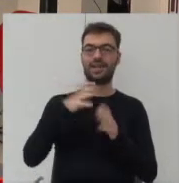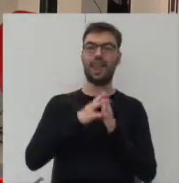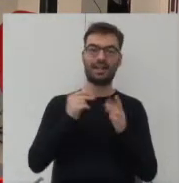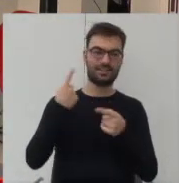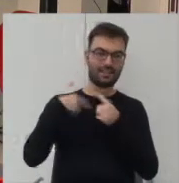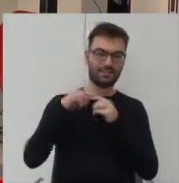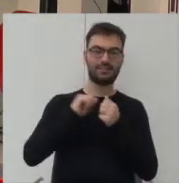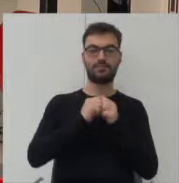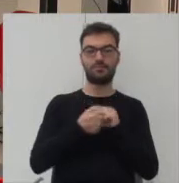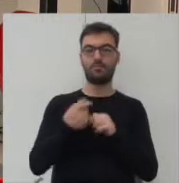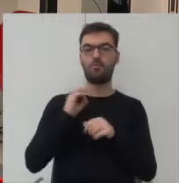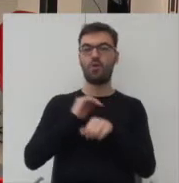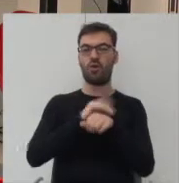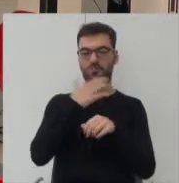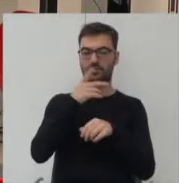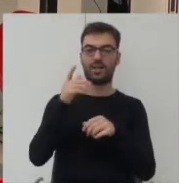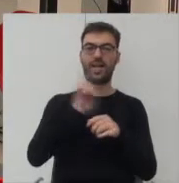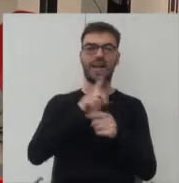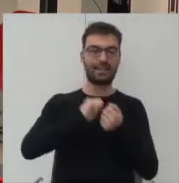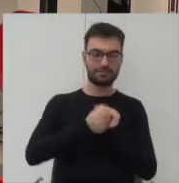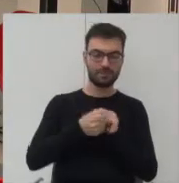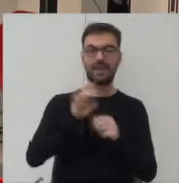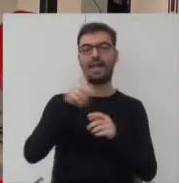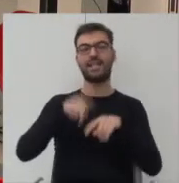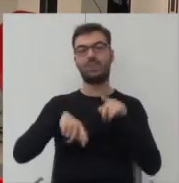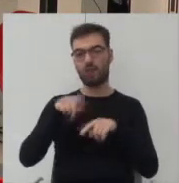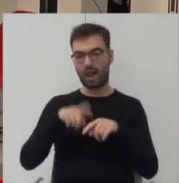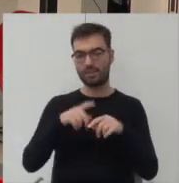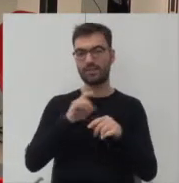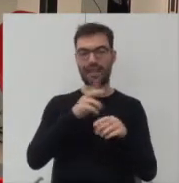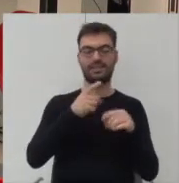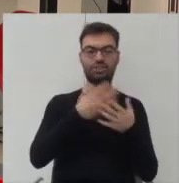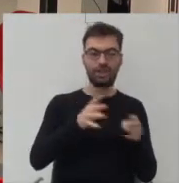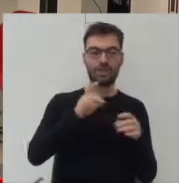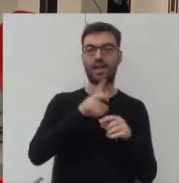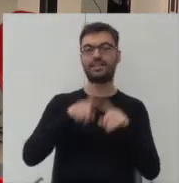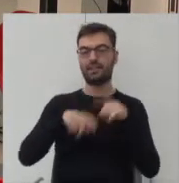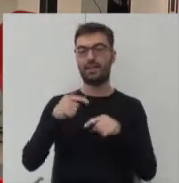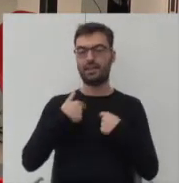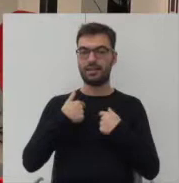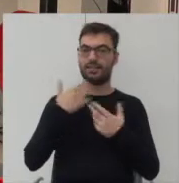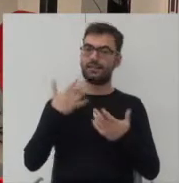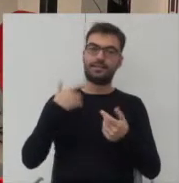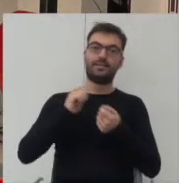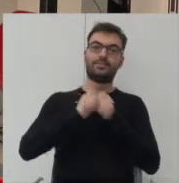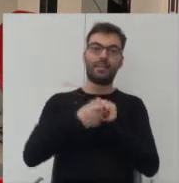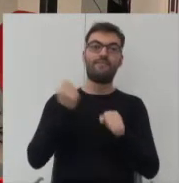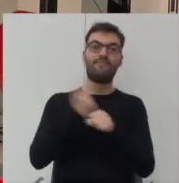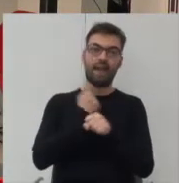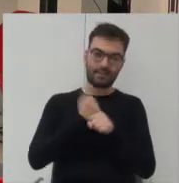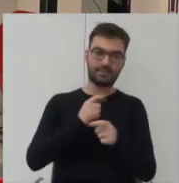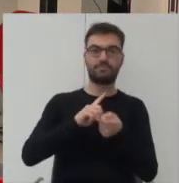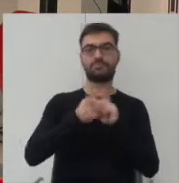koledzy mówili o tym, że przechodzą z gazu ziemnego na gaz naturalny, a ja mówiłem o tym, jak borykamy się z przejściem z węgla na gaz